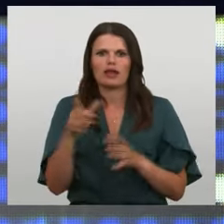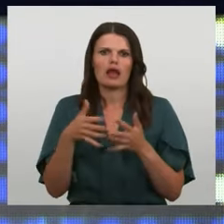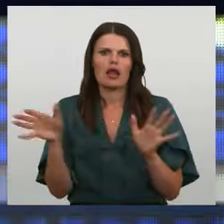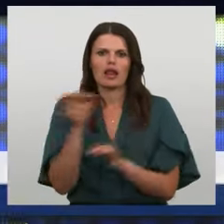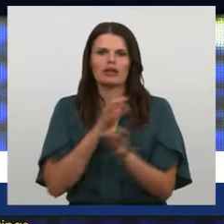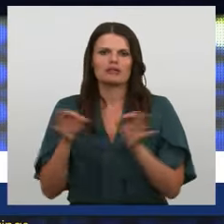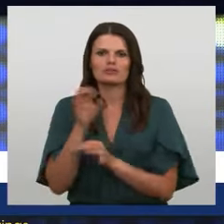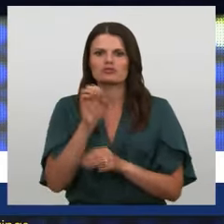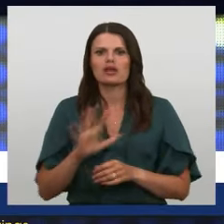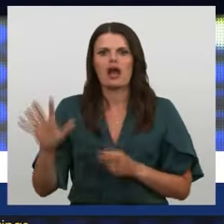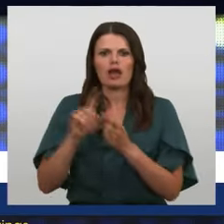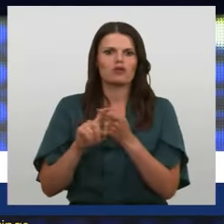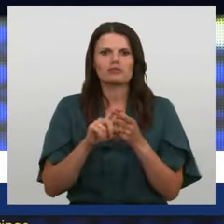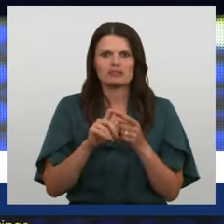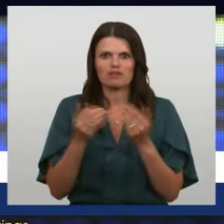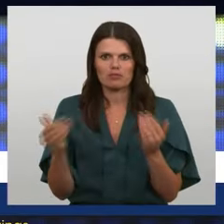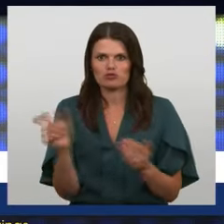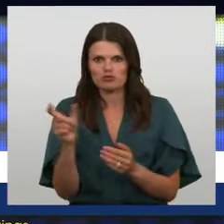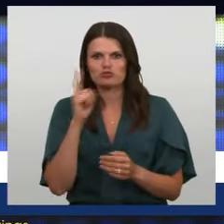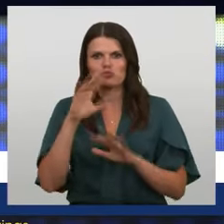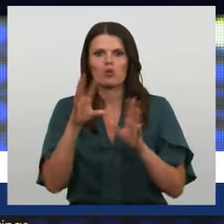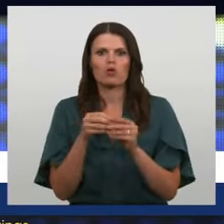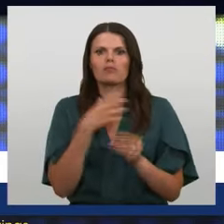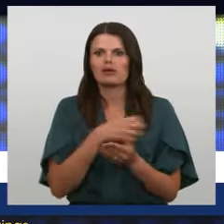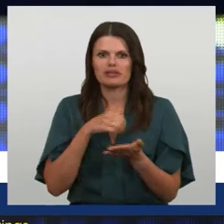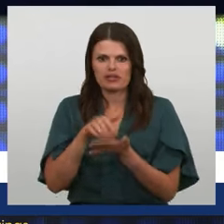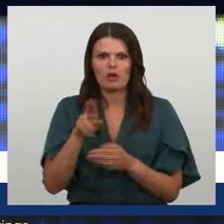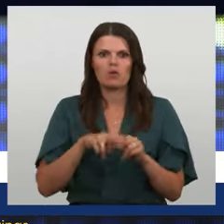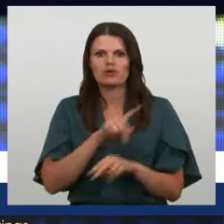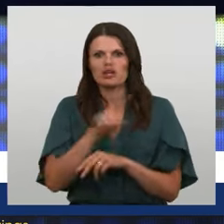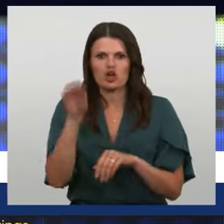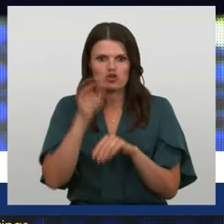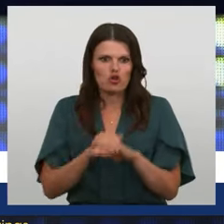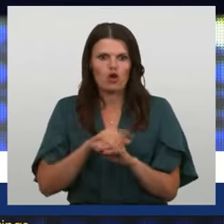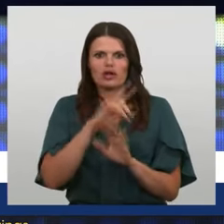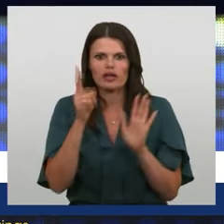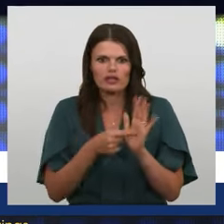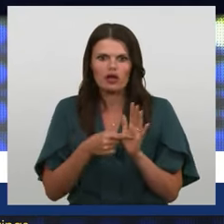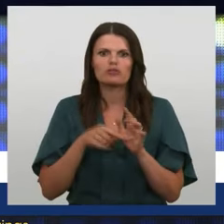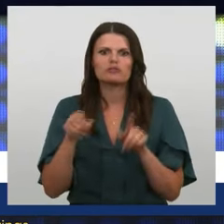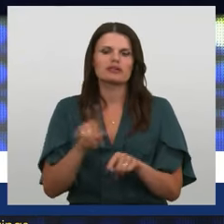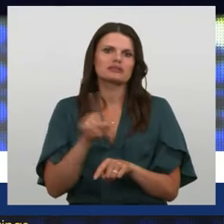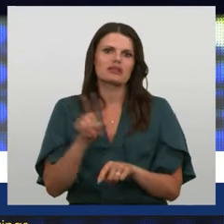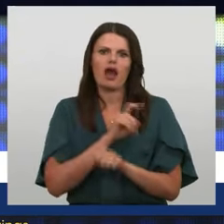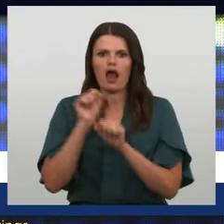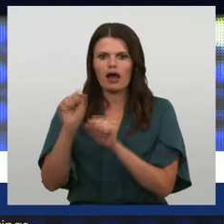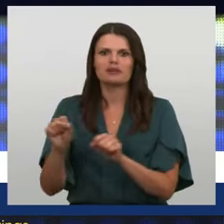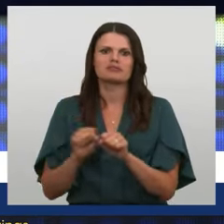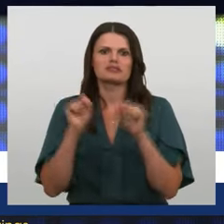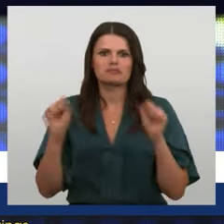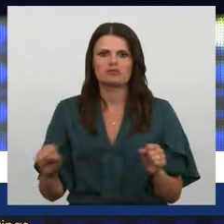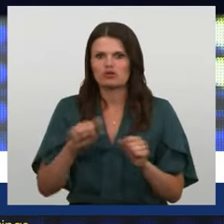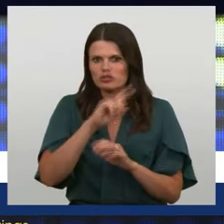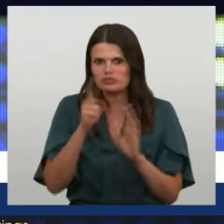šobrīd. Es domāju, ka kopumā jā, ir jāatsakās un ir noteikti jautājumi. Tās ir aizsardzības drošības jautājumi,